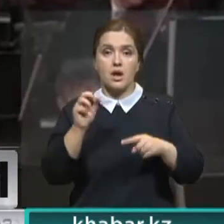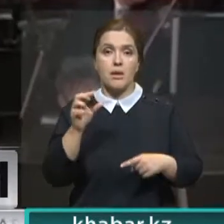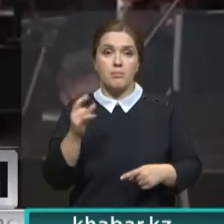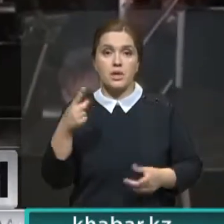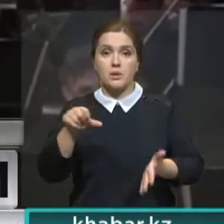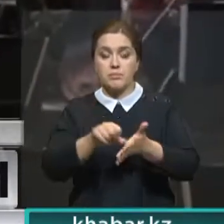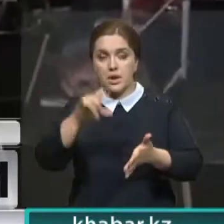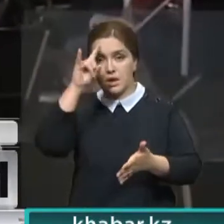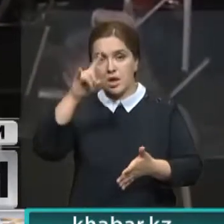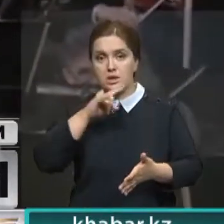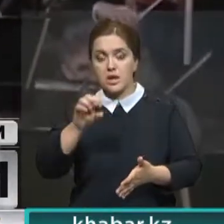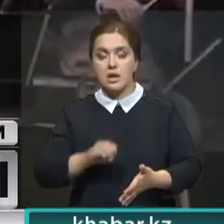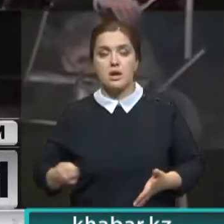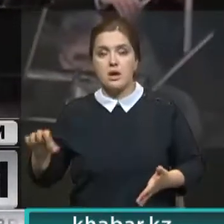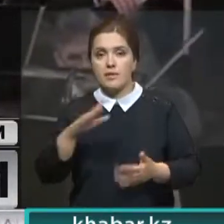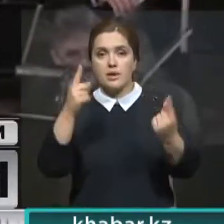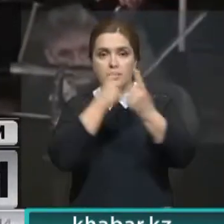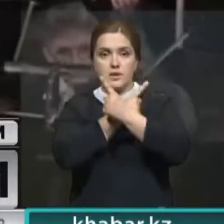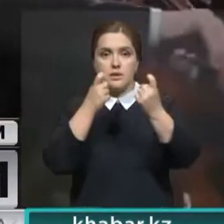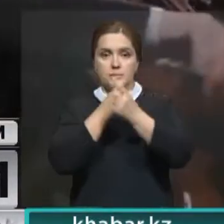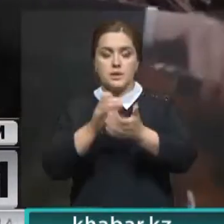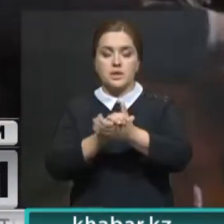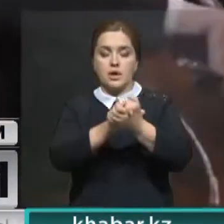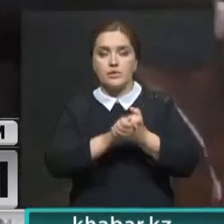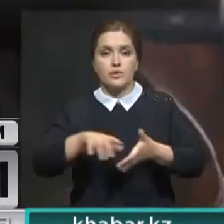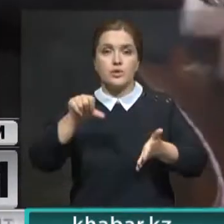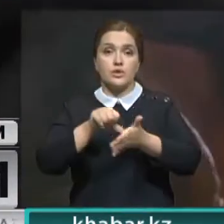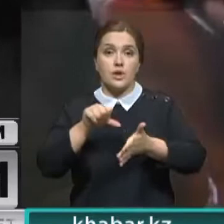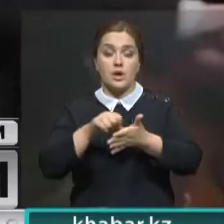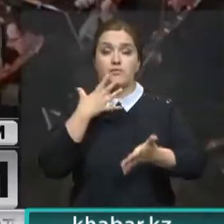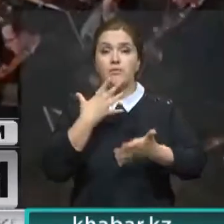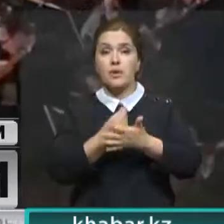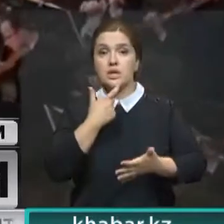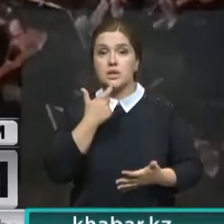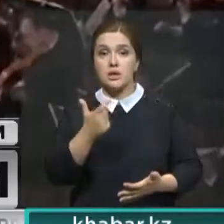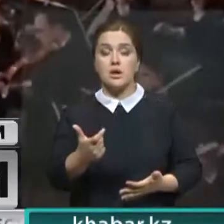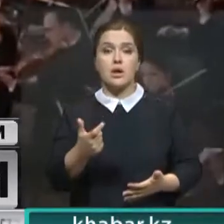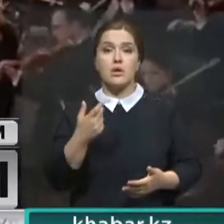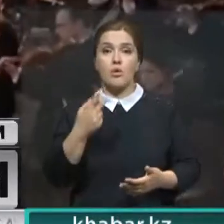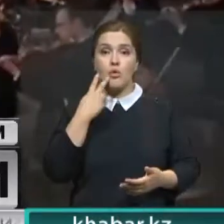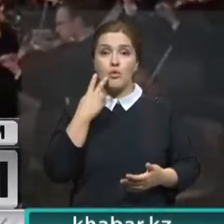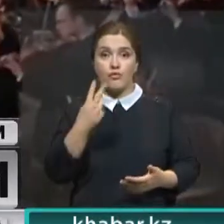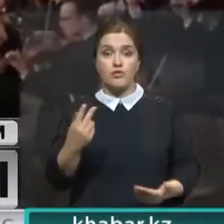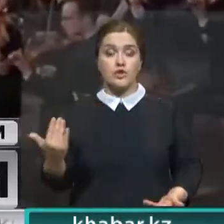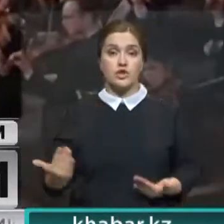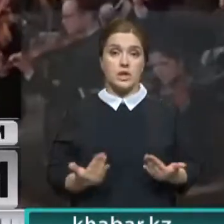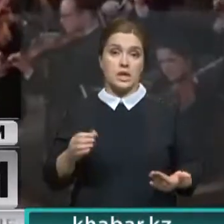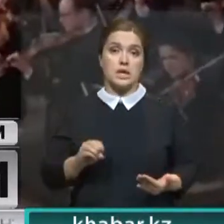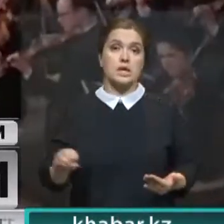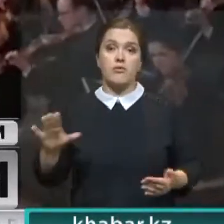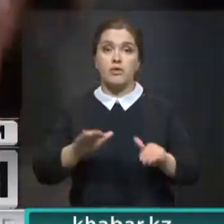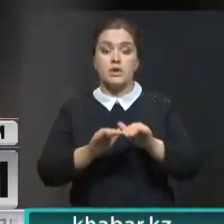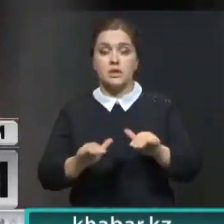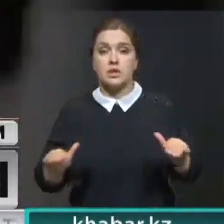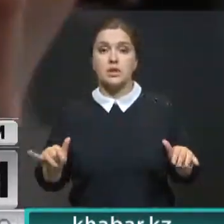представитель Казахстана в Европейском вещательном союзе. Благодаря членству в нем отечественный зритель в режиме «Лайф» увидел Евровидение, Детское Евровидение